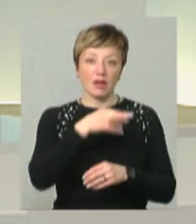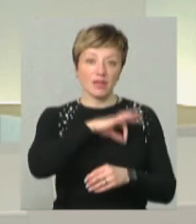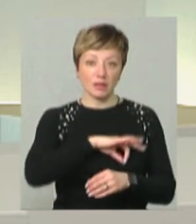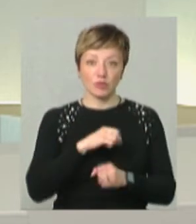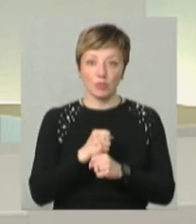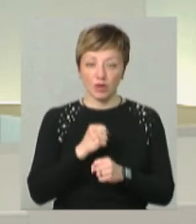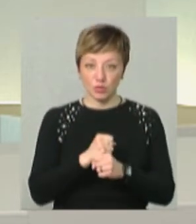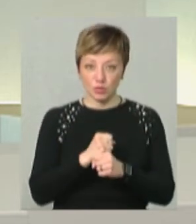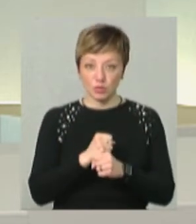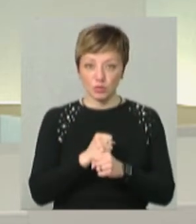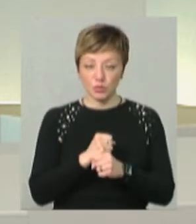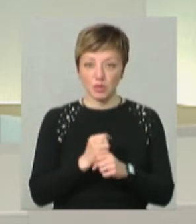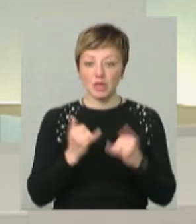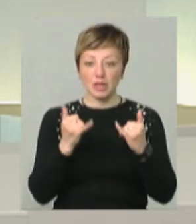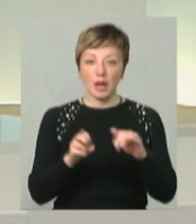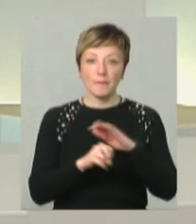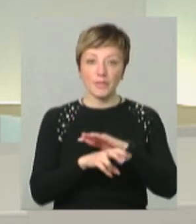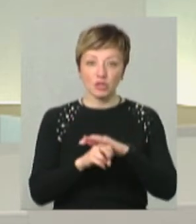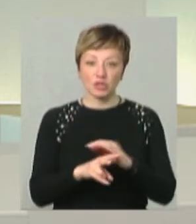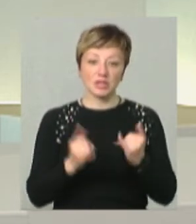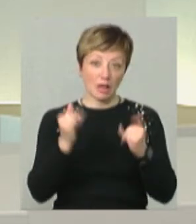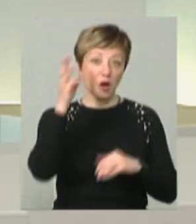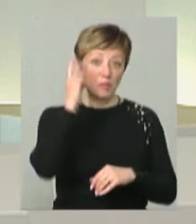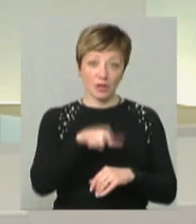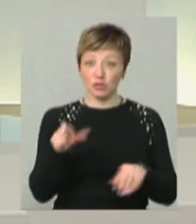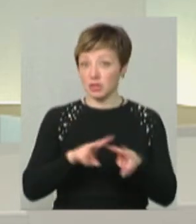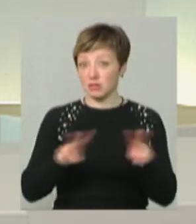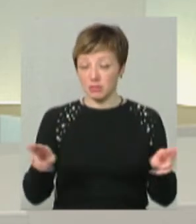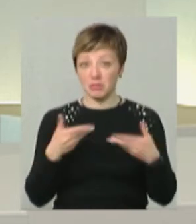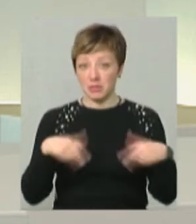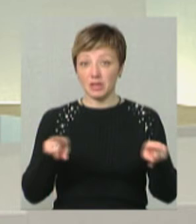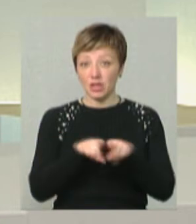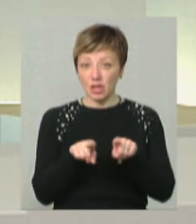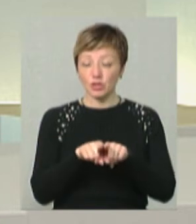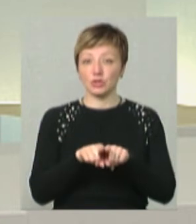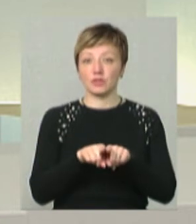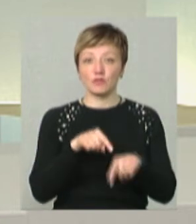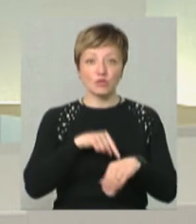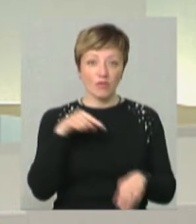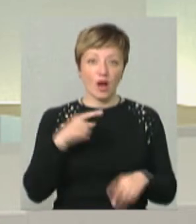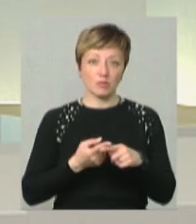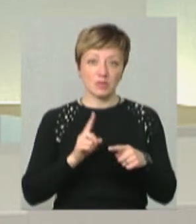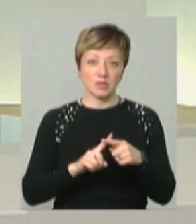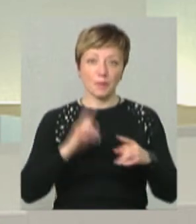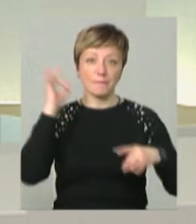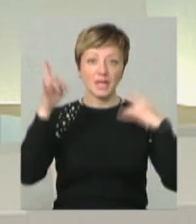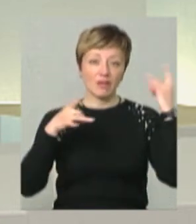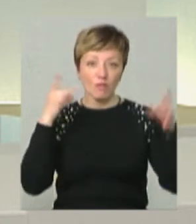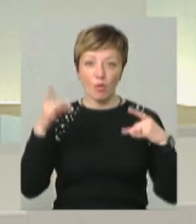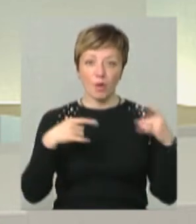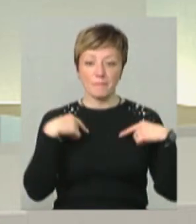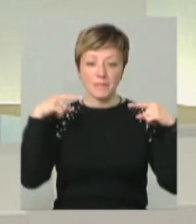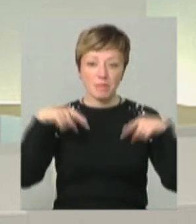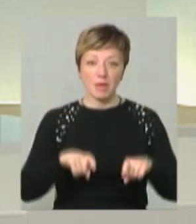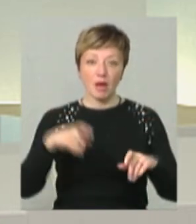працюють саме для біженців і для хмельничан. Тому що ми теж відчуваємо ці повітряні тривоги, ми